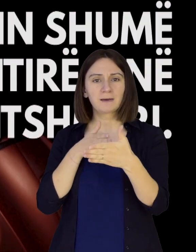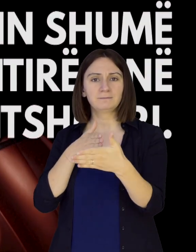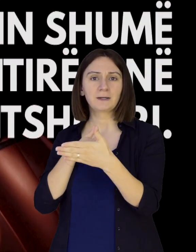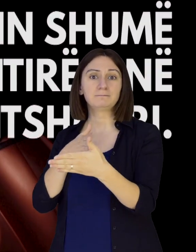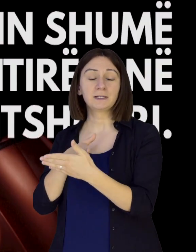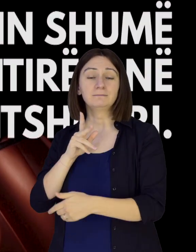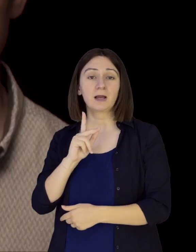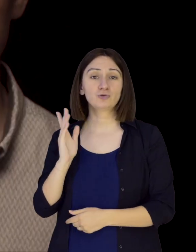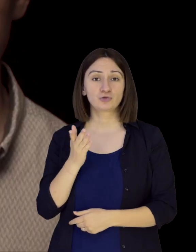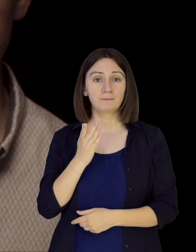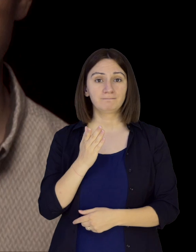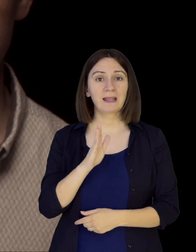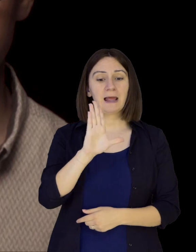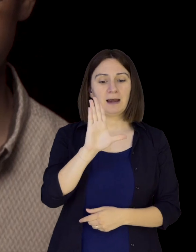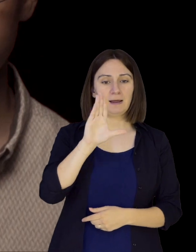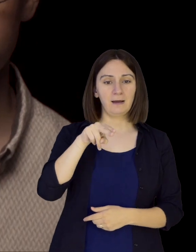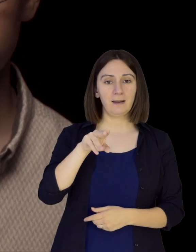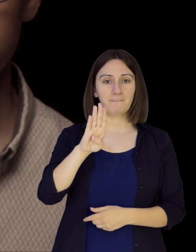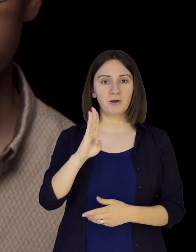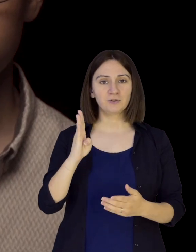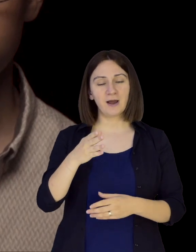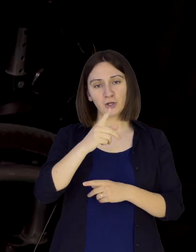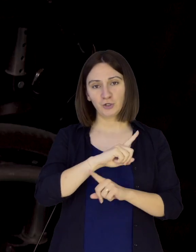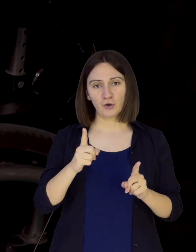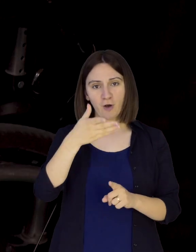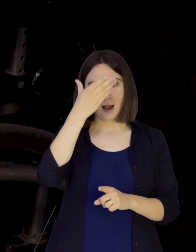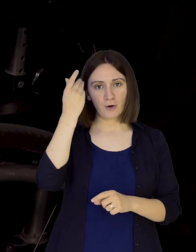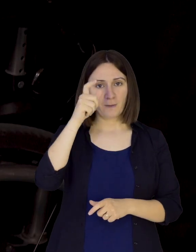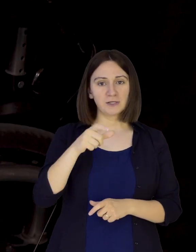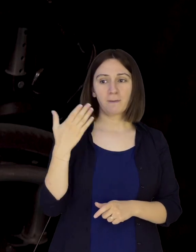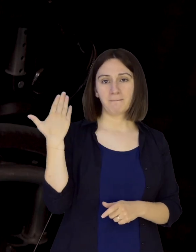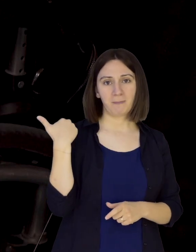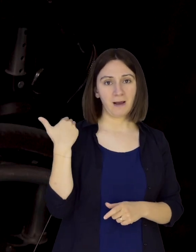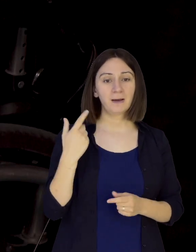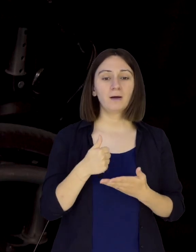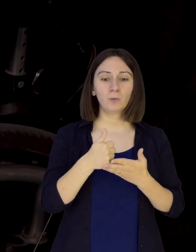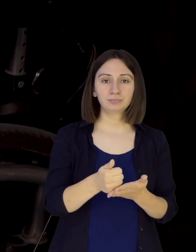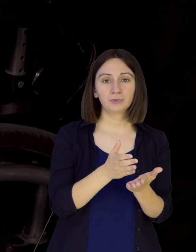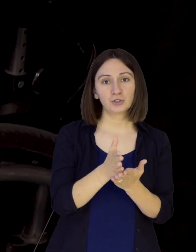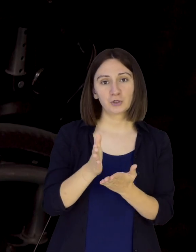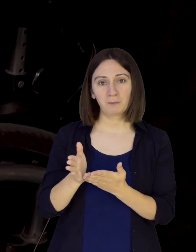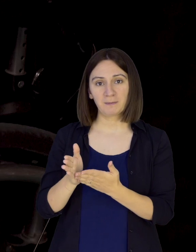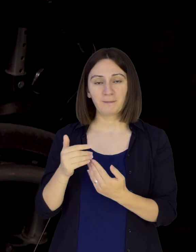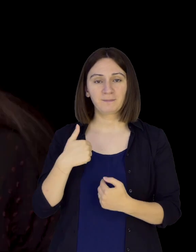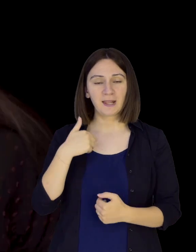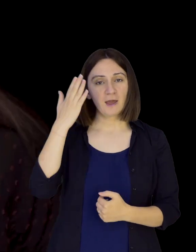vështirësi në përdiqëmëri. Askus të mos mbetet pas, kanë dimuar në nëzidhjene të drejtave dhe aksesit në shërbime.